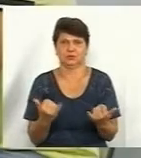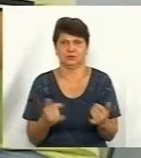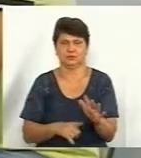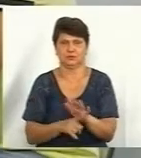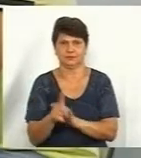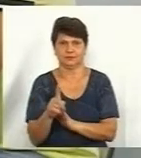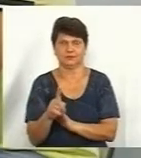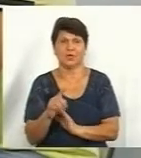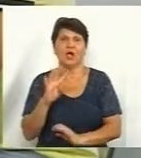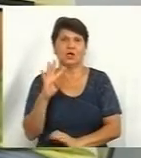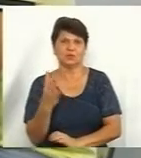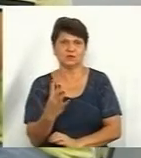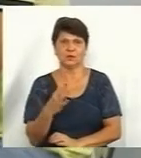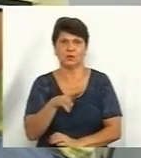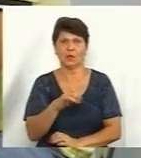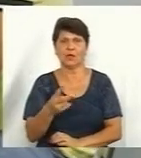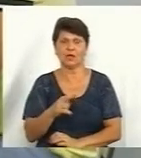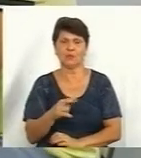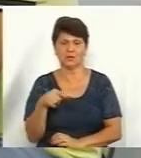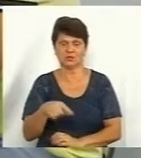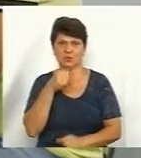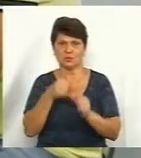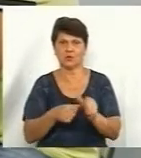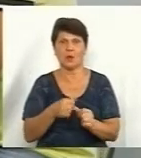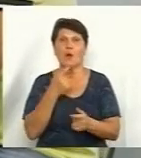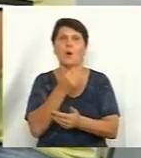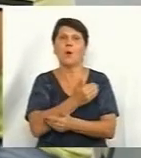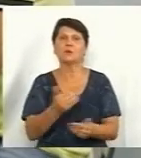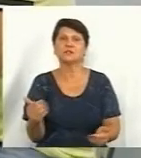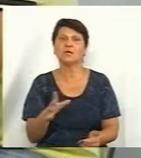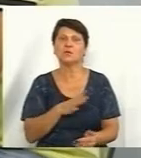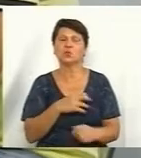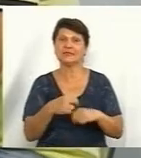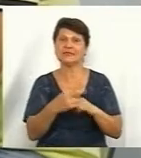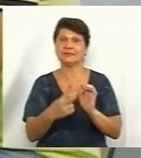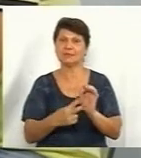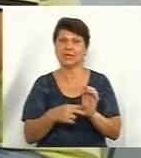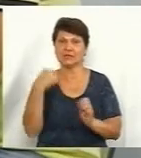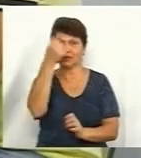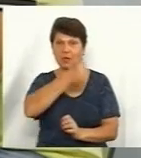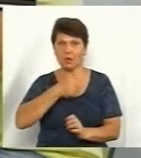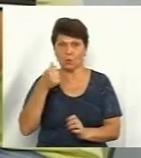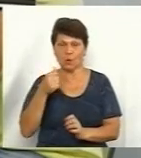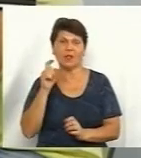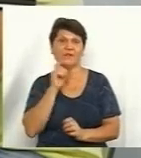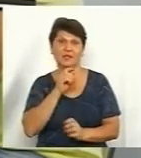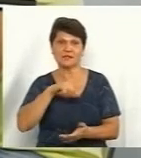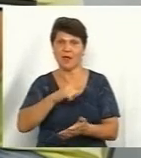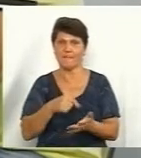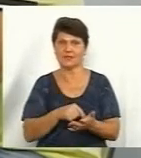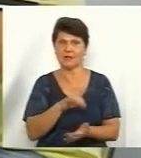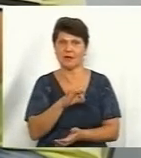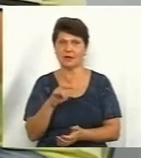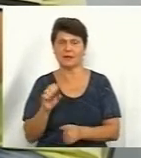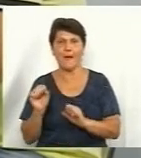суботу, 4-го року? Останній протест у був у 2018 році. Тоді якось здалося, що Вінницька міська рада, будемо говорити,